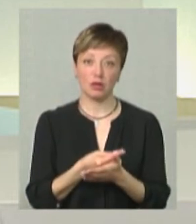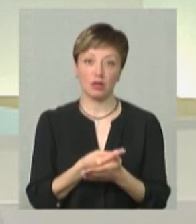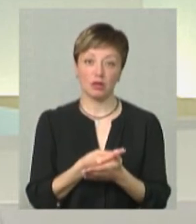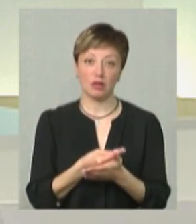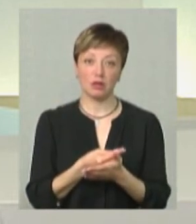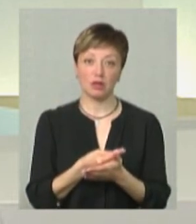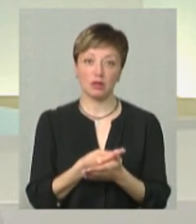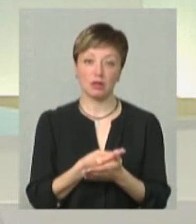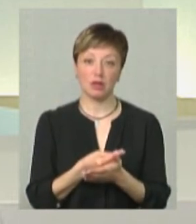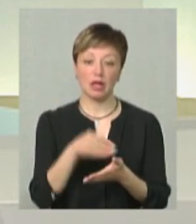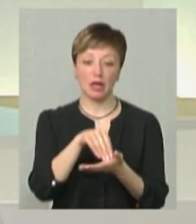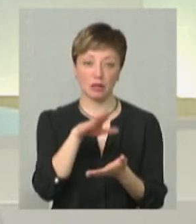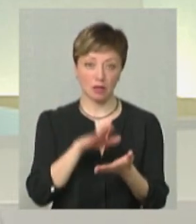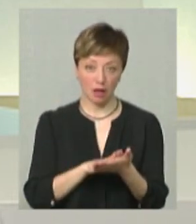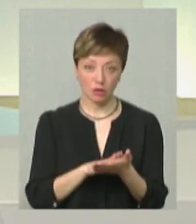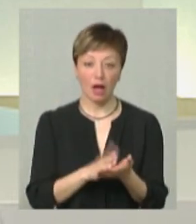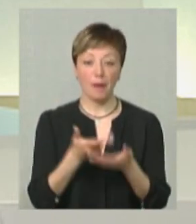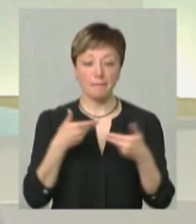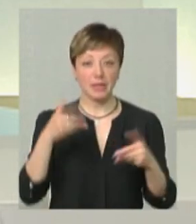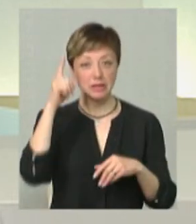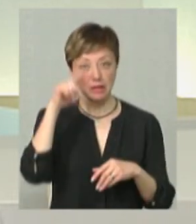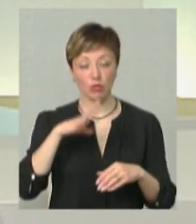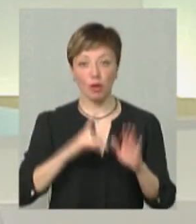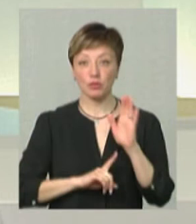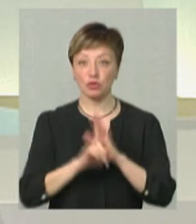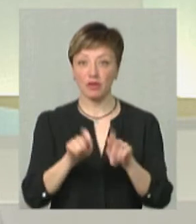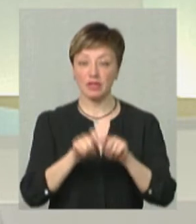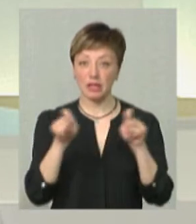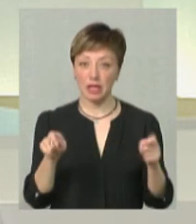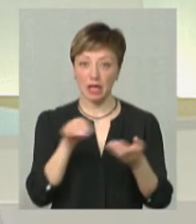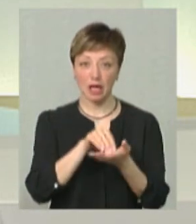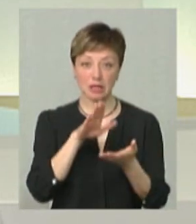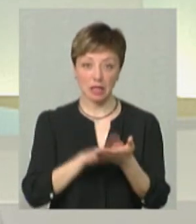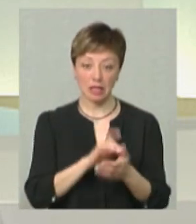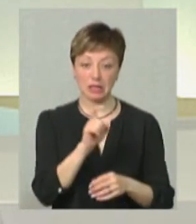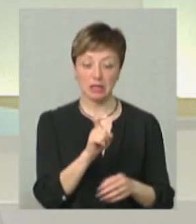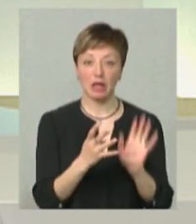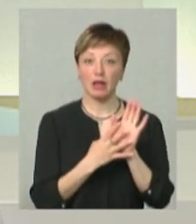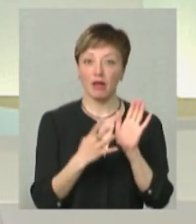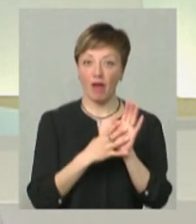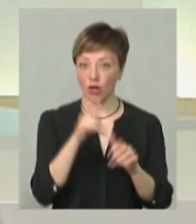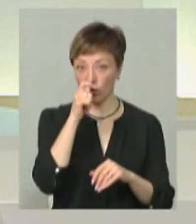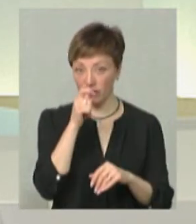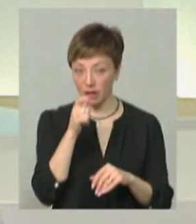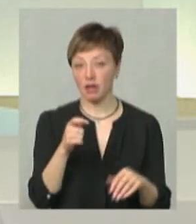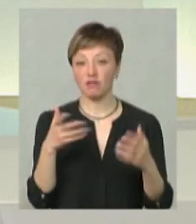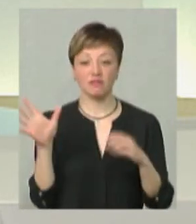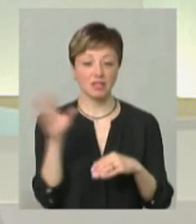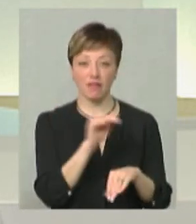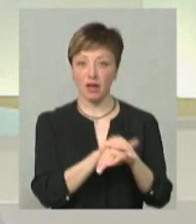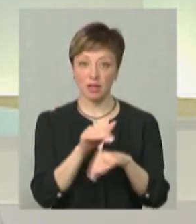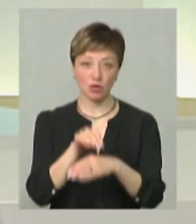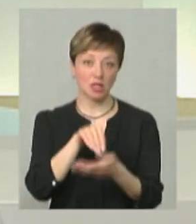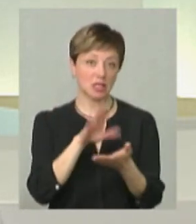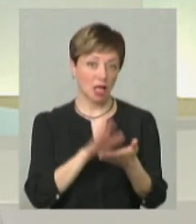реєстрацію. Як ми знаємо, була початково відкрита реєстрація з 9 квітня, вже все фактично